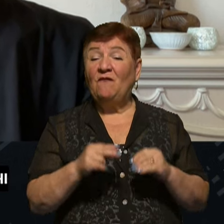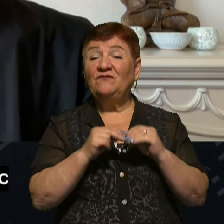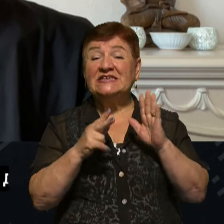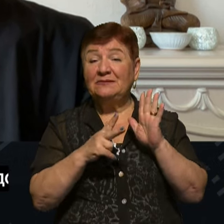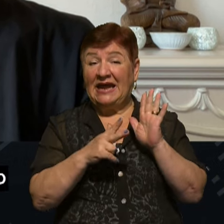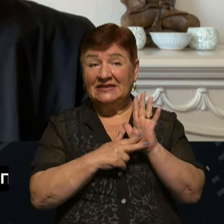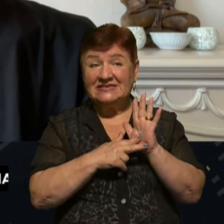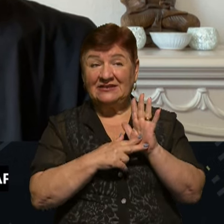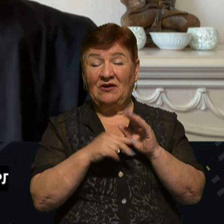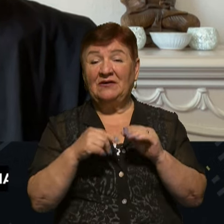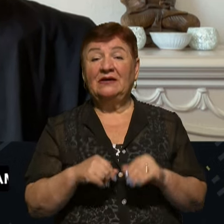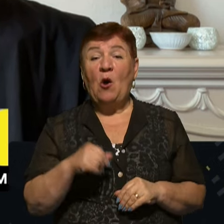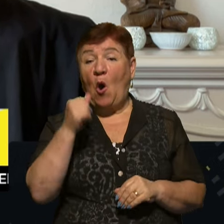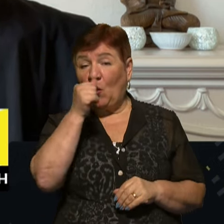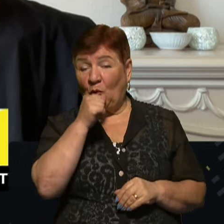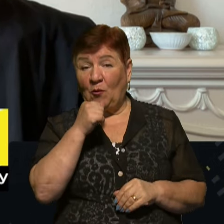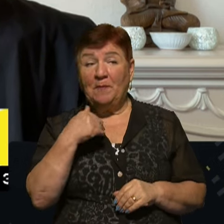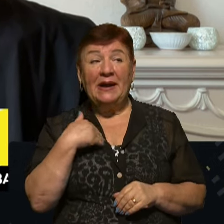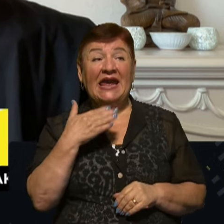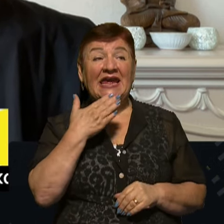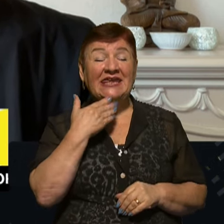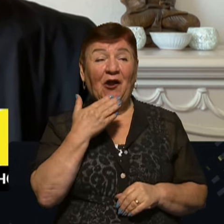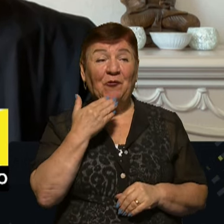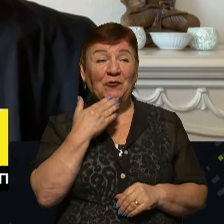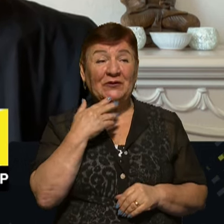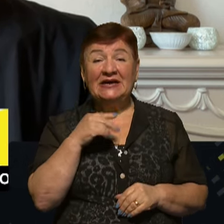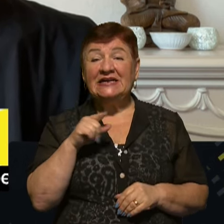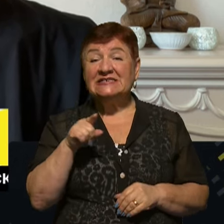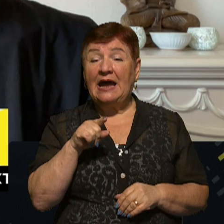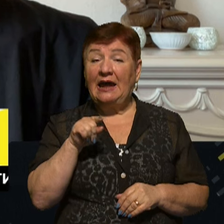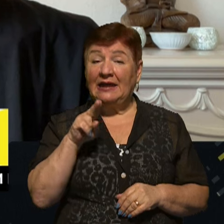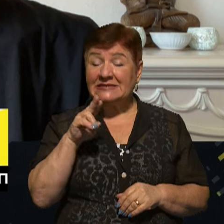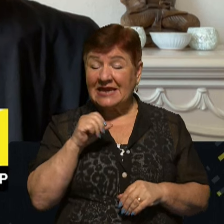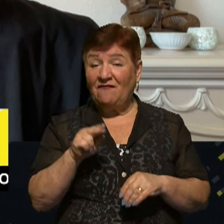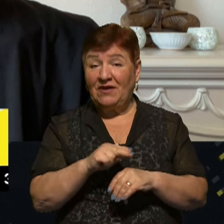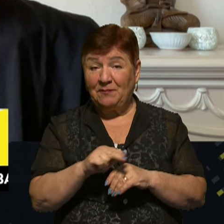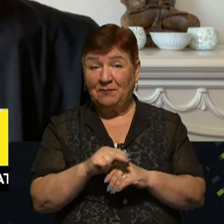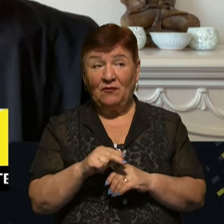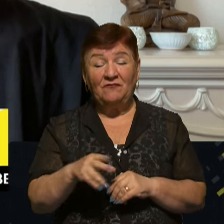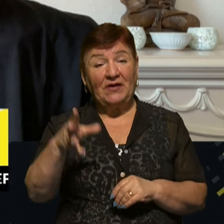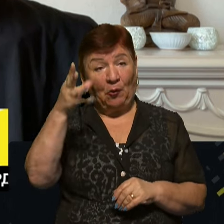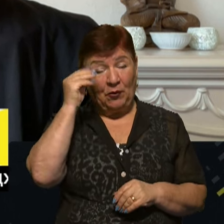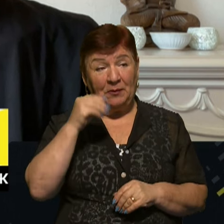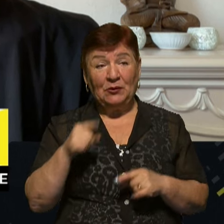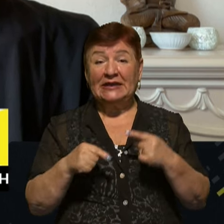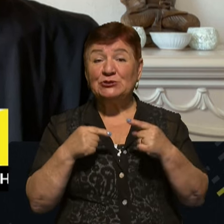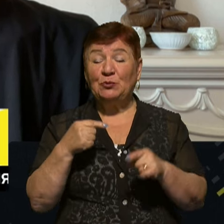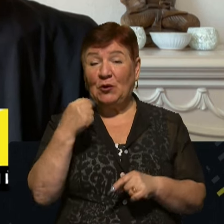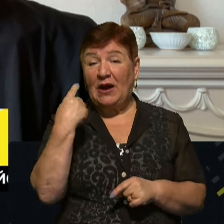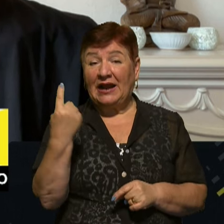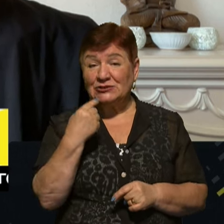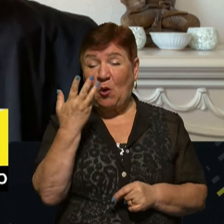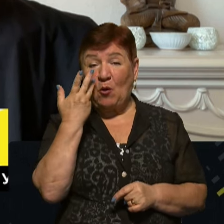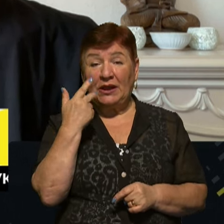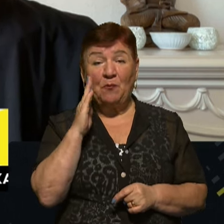В 17-му. Так, дякую. Ми дякуємо за це виправлення. Обов'язково собі врахуємо наступного разу, коли будемо